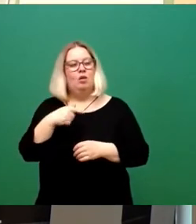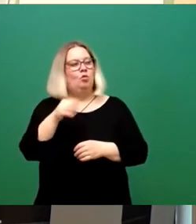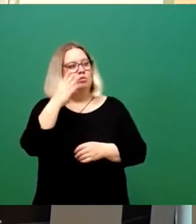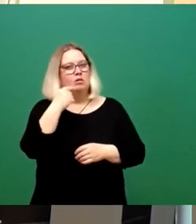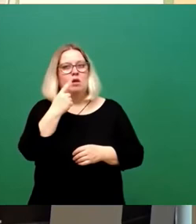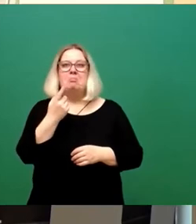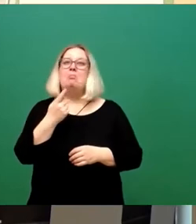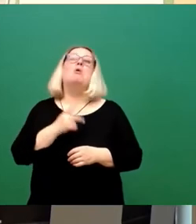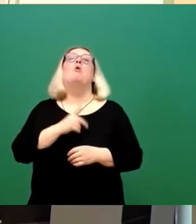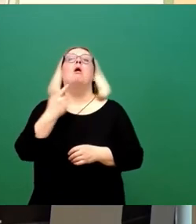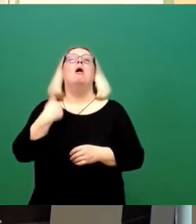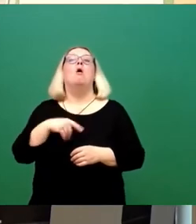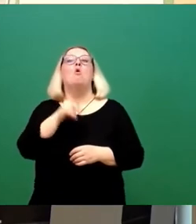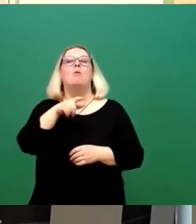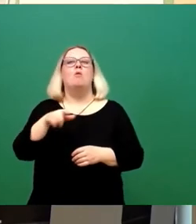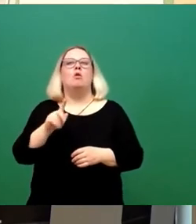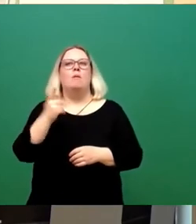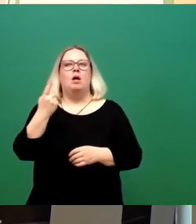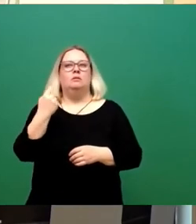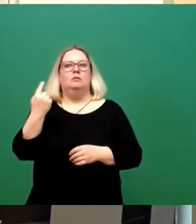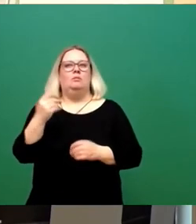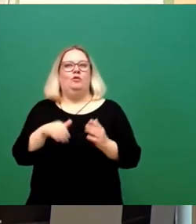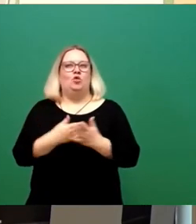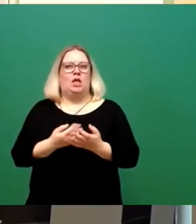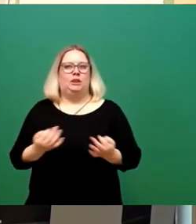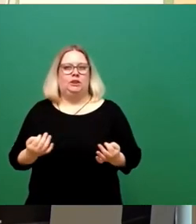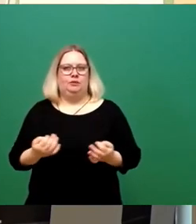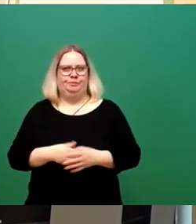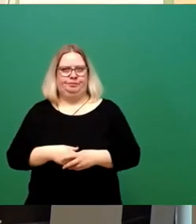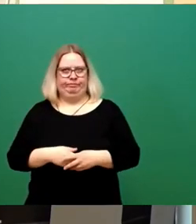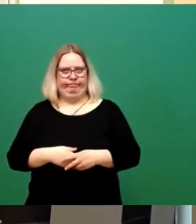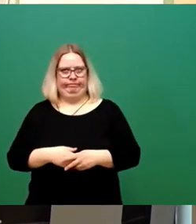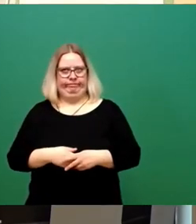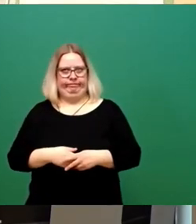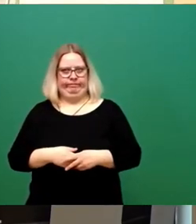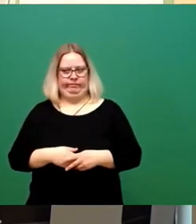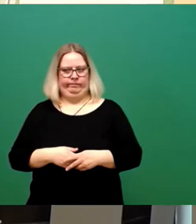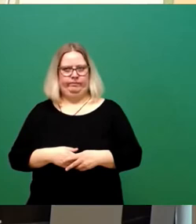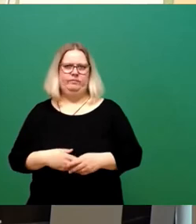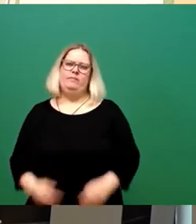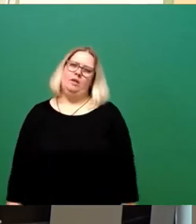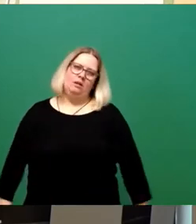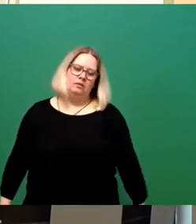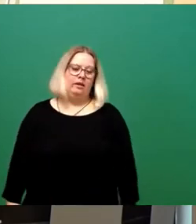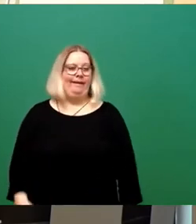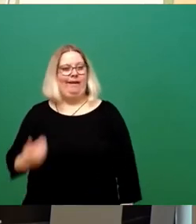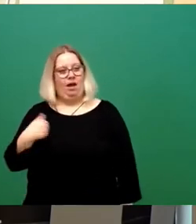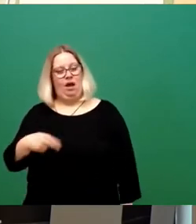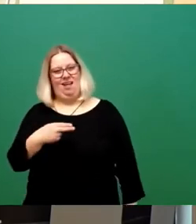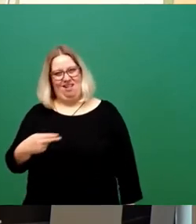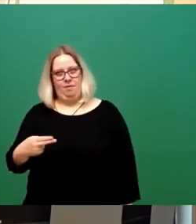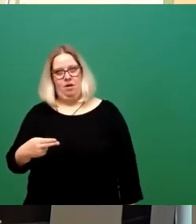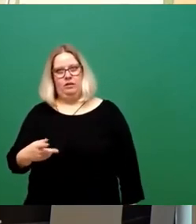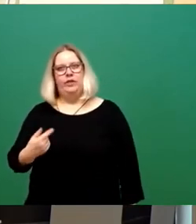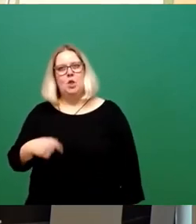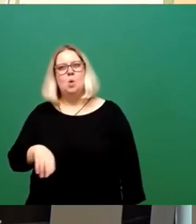Oberbürgermeister bringt keine Vorschläge ein. Also, verehrter Herr Helbert, dieses Aussetzen ist eine